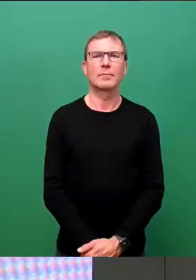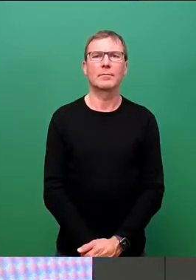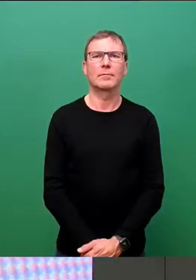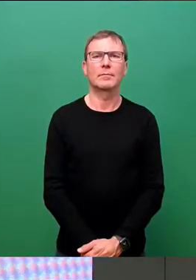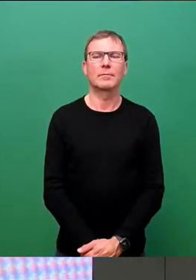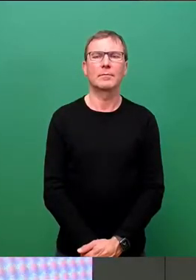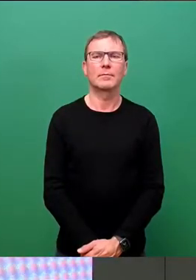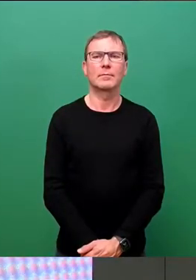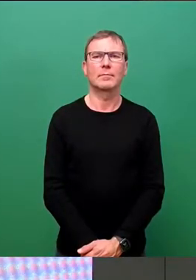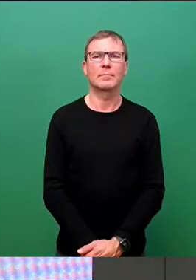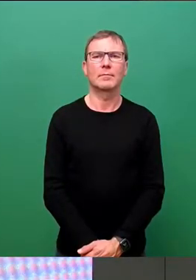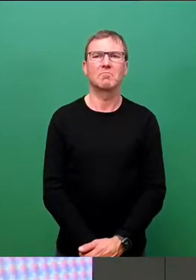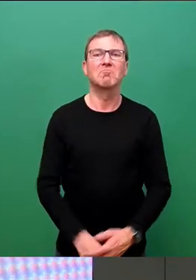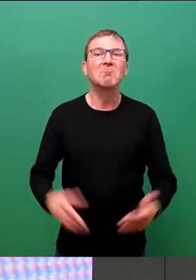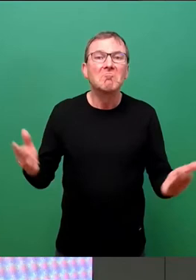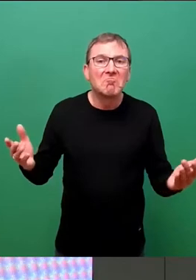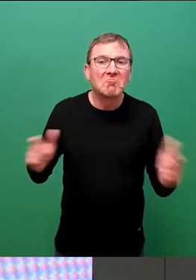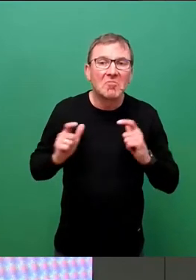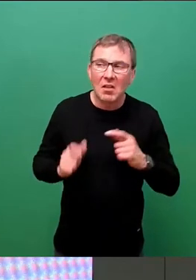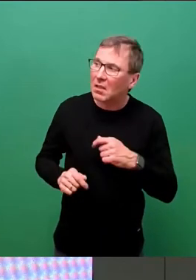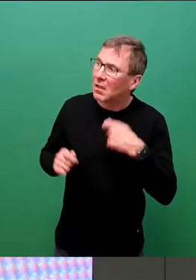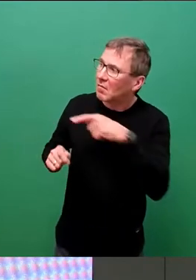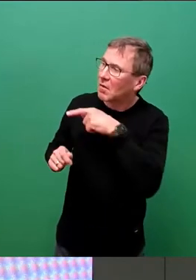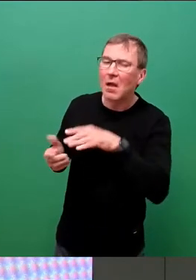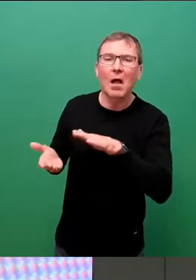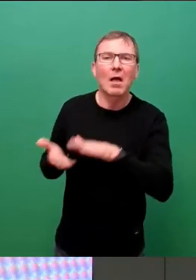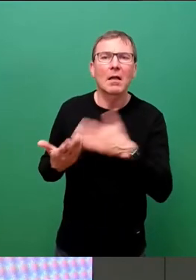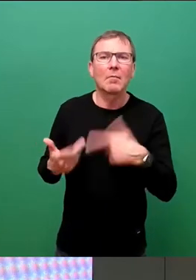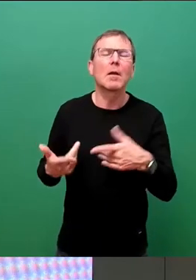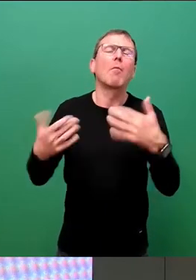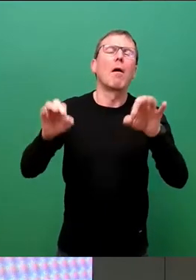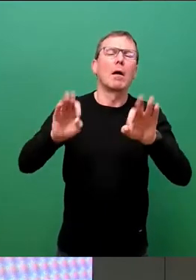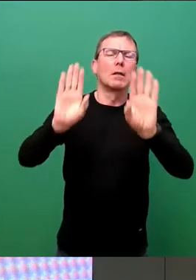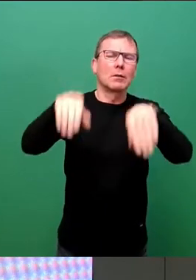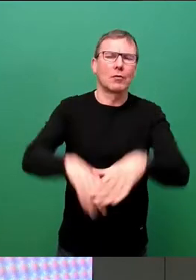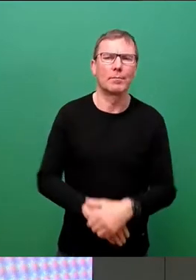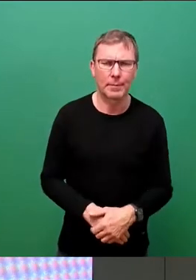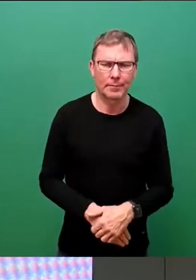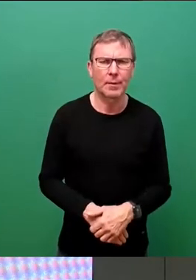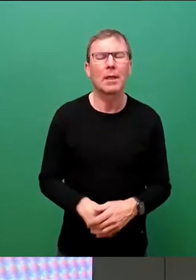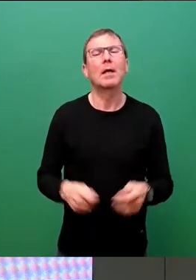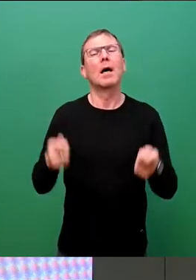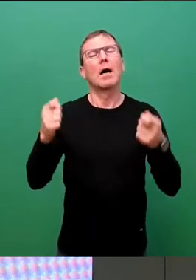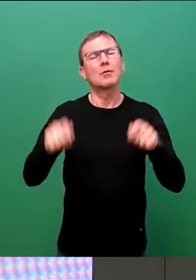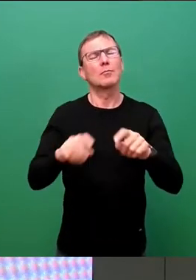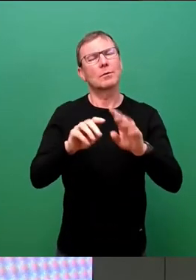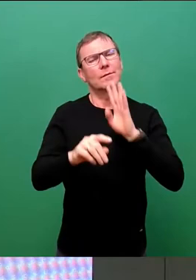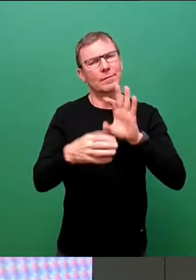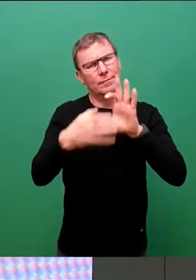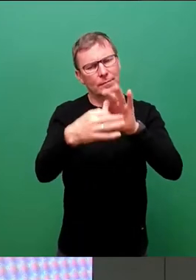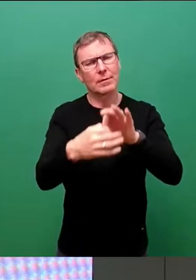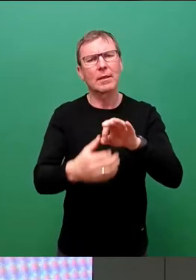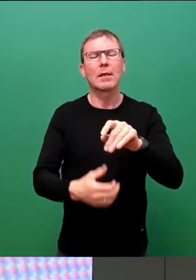Das heißt nicht ganz so zu funktionieren, ist aber nicht so schlimm. Zum Schluss heißt die Botschaft, man lässt